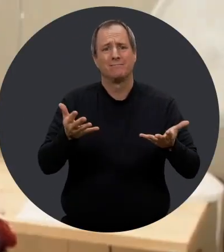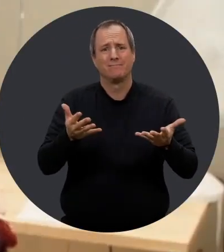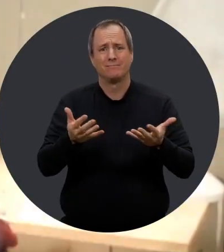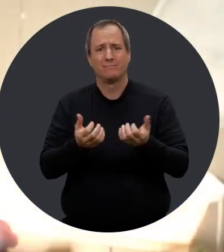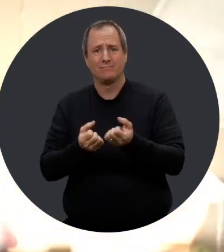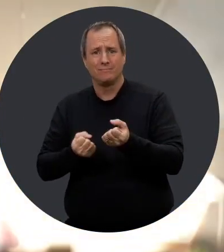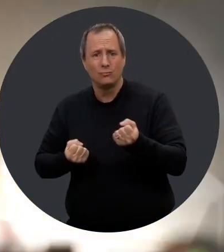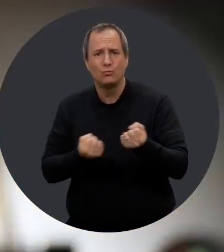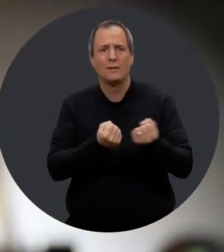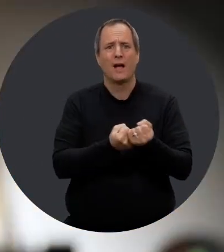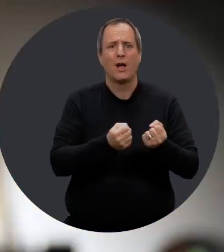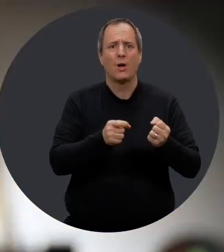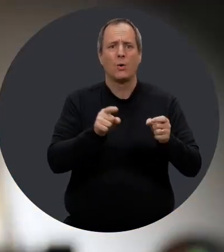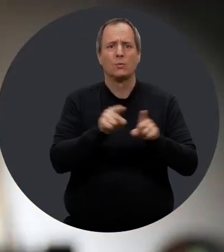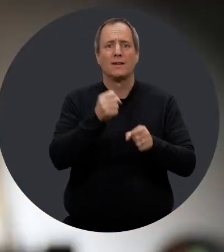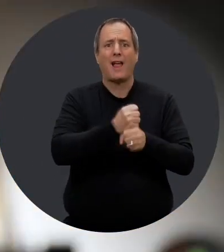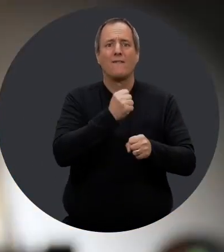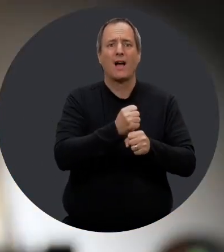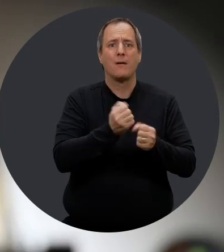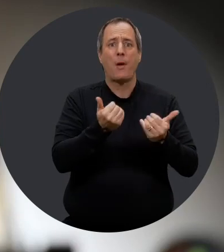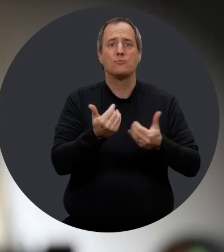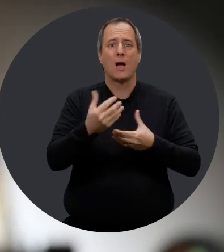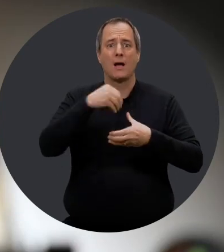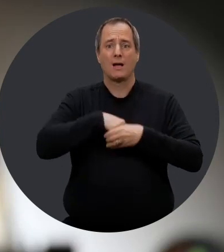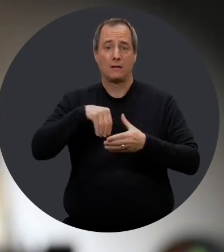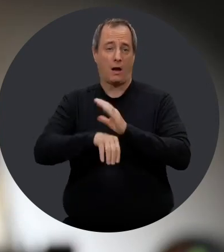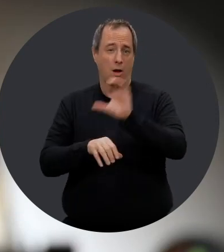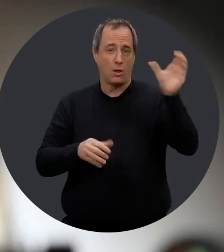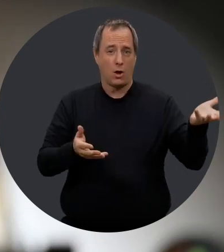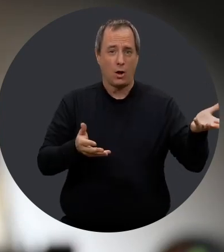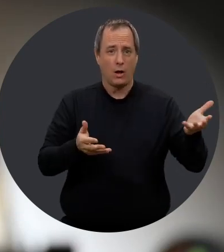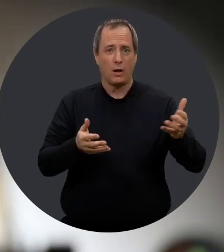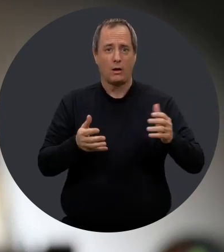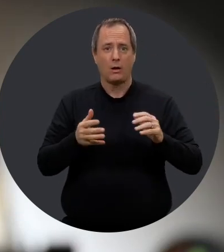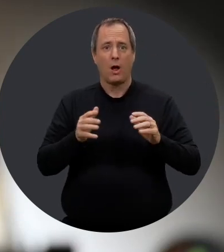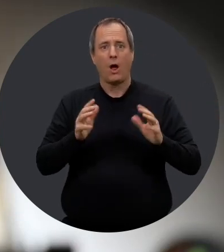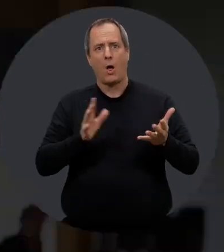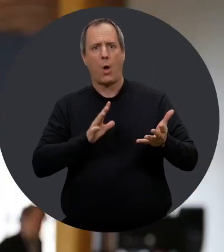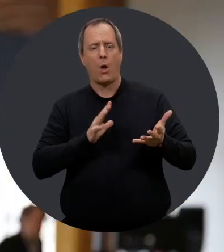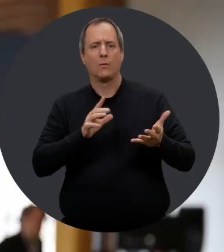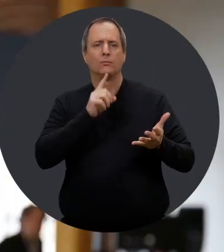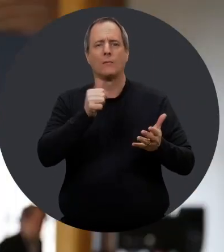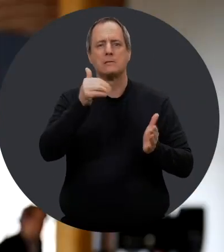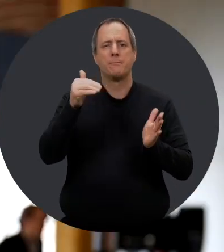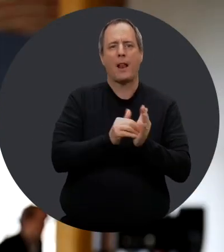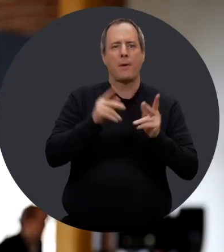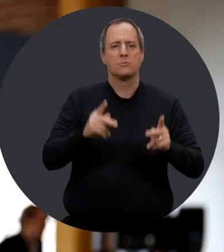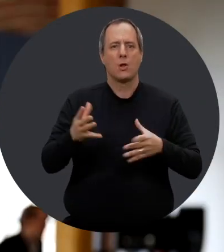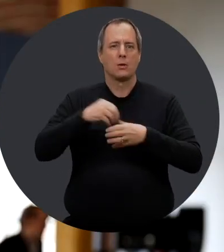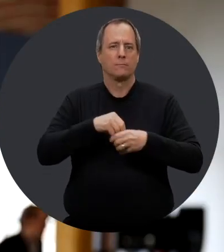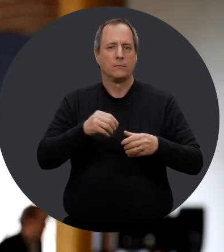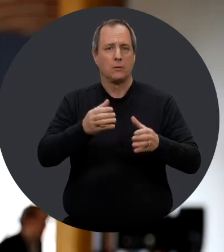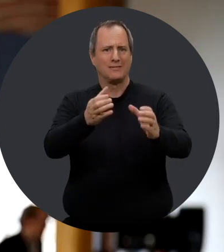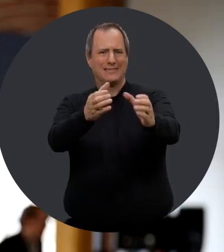La mission qu'on a vraiment à la base, c'est de soutenir et mettre à l'emploi les personnes autistes au Canada. Vraiment, il